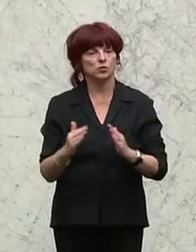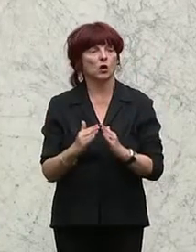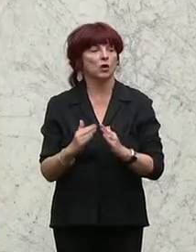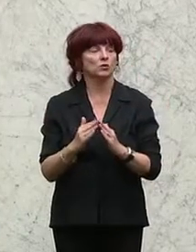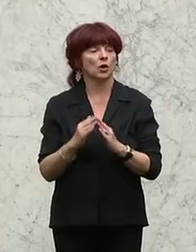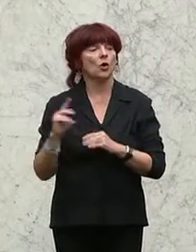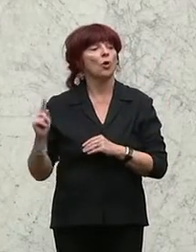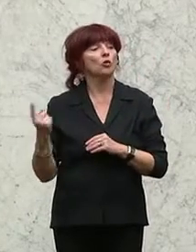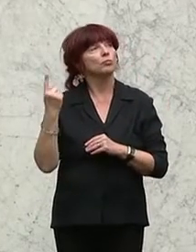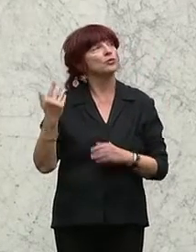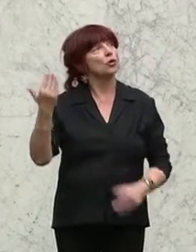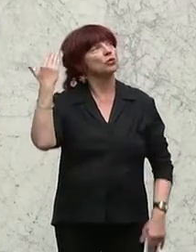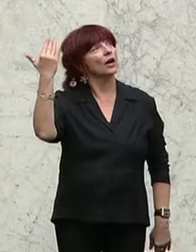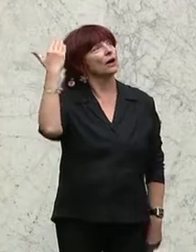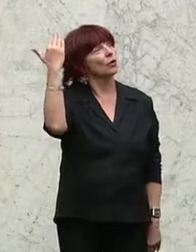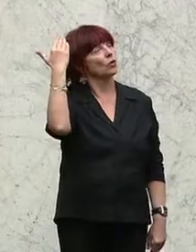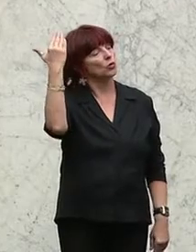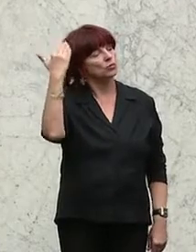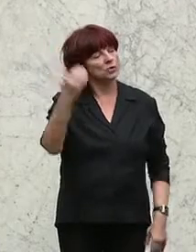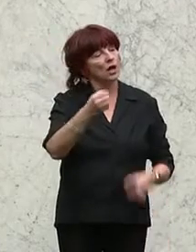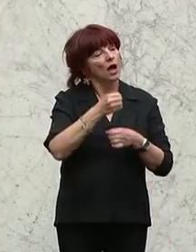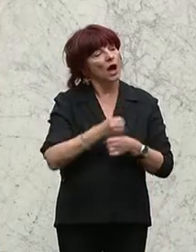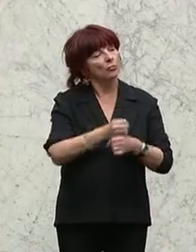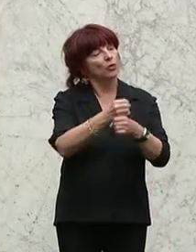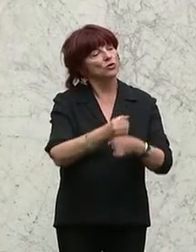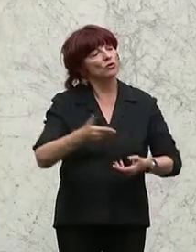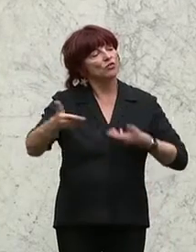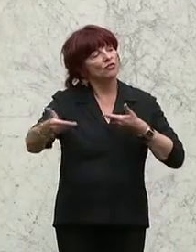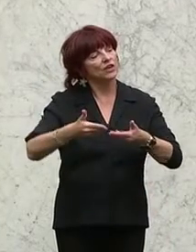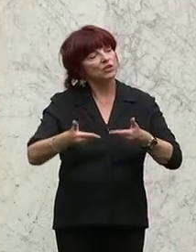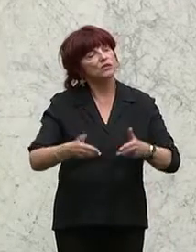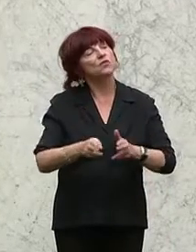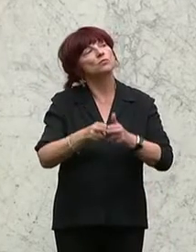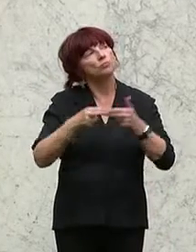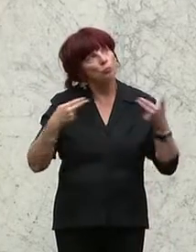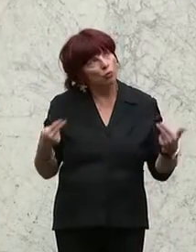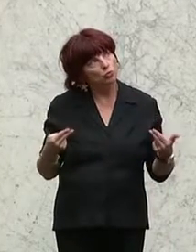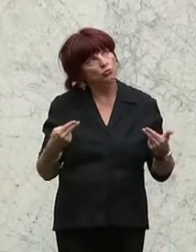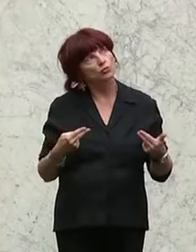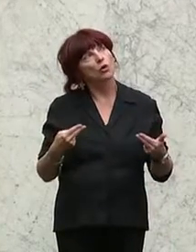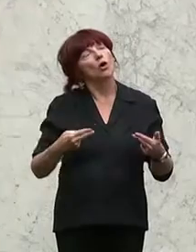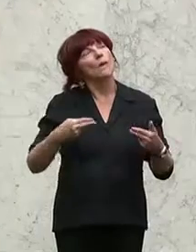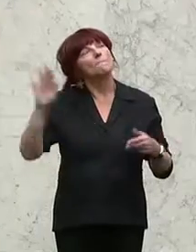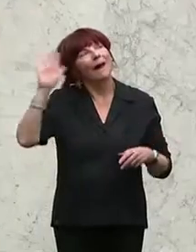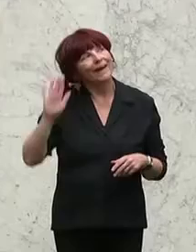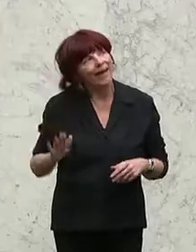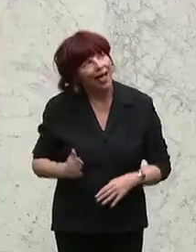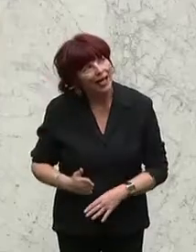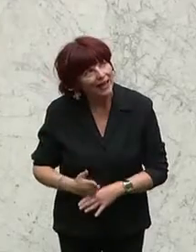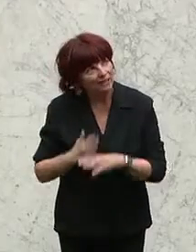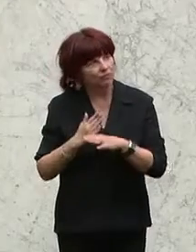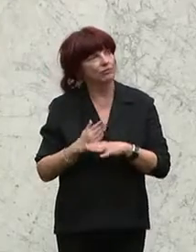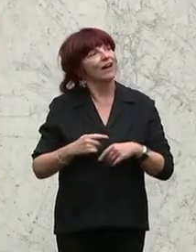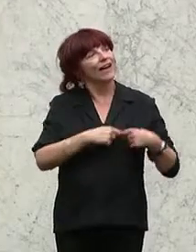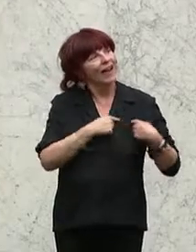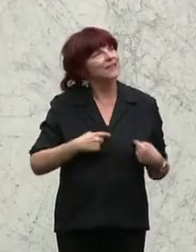Gruß an die Abordnung des Wirtschaftsbundes von Maria Hilfe, ein recht herzliches Grüß Gott, dass er heute diesem Budget,